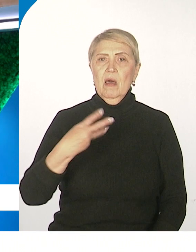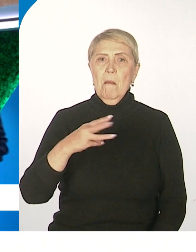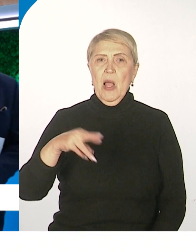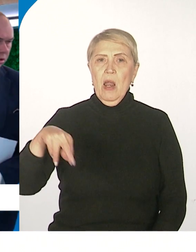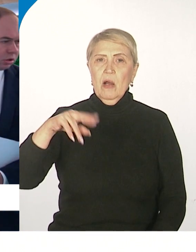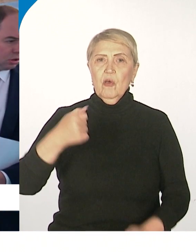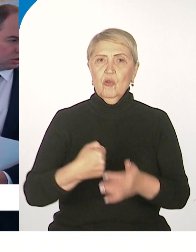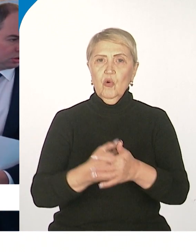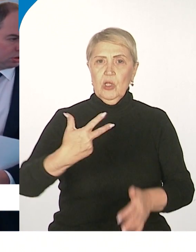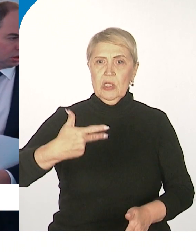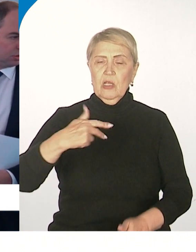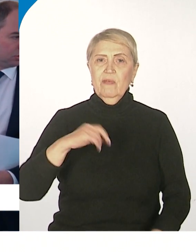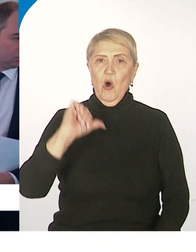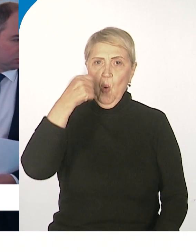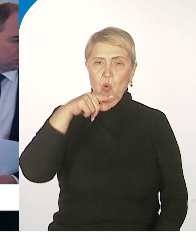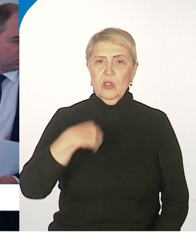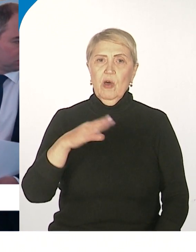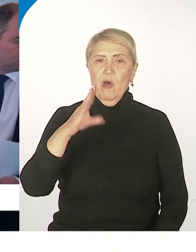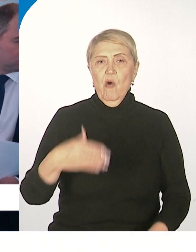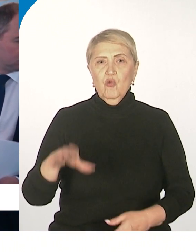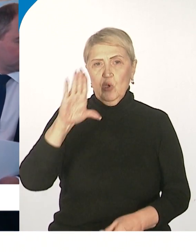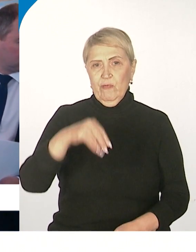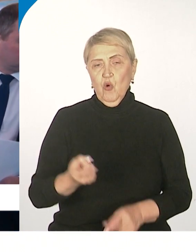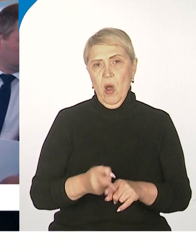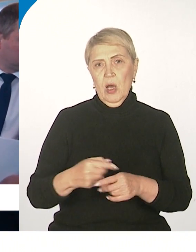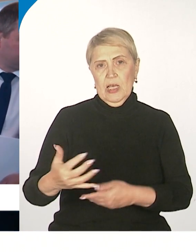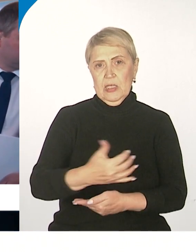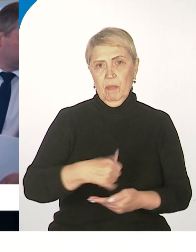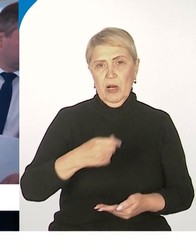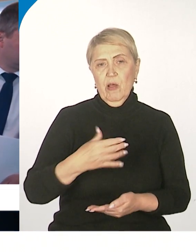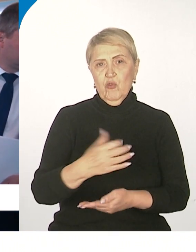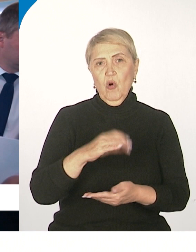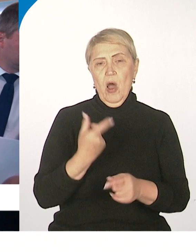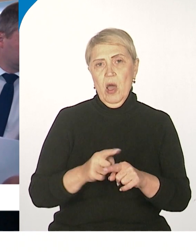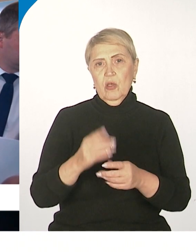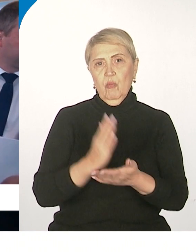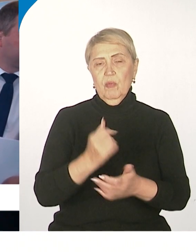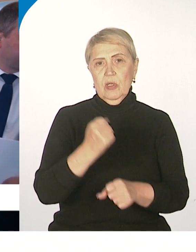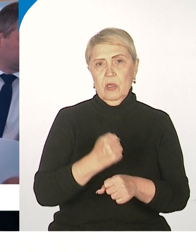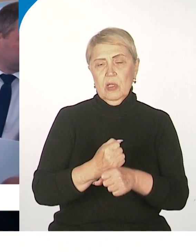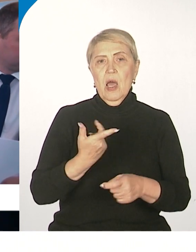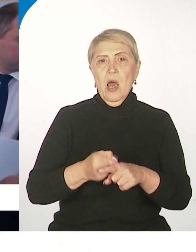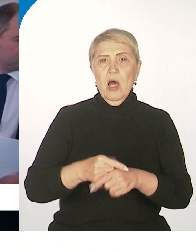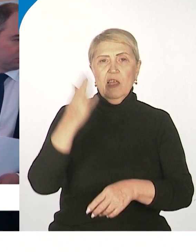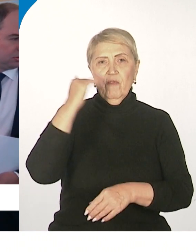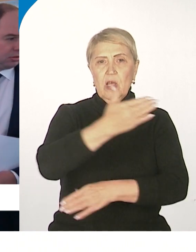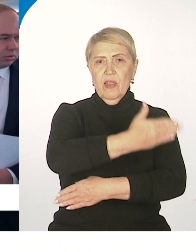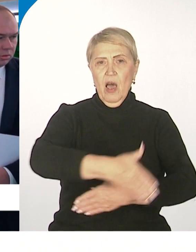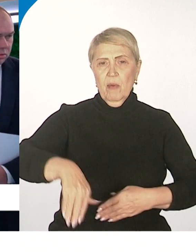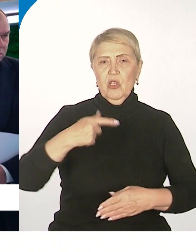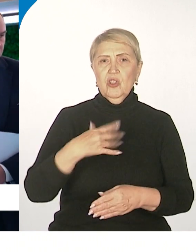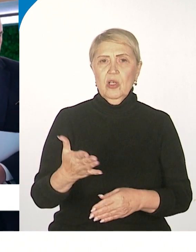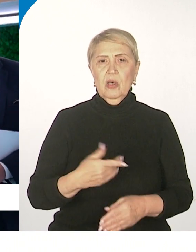-го года. Все это укуковали, собрали и сейчас делаем. Это и объединенные набережные, и ревитализация центра